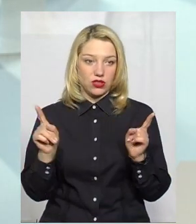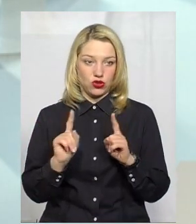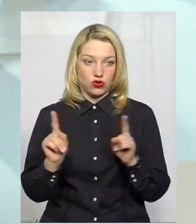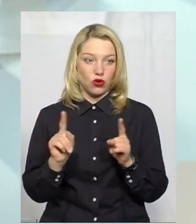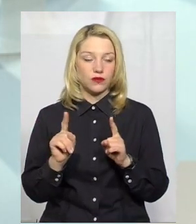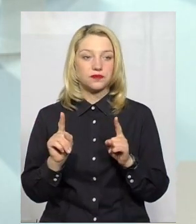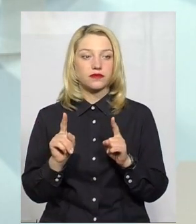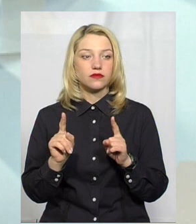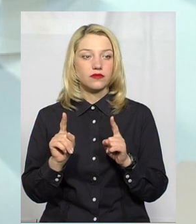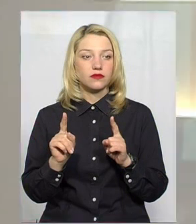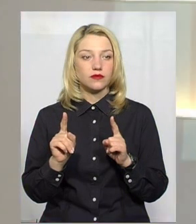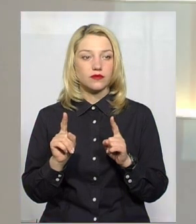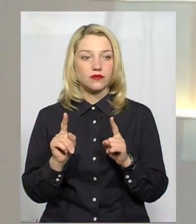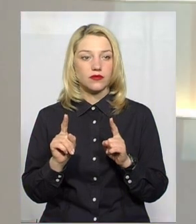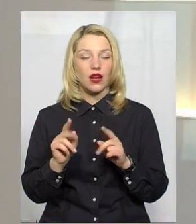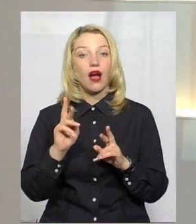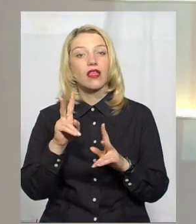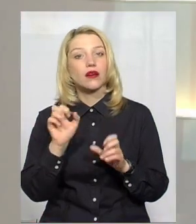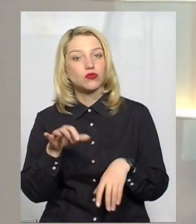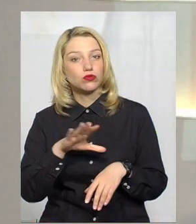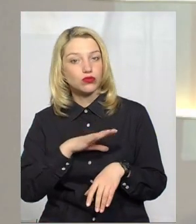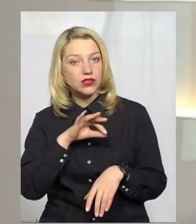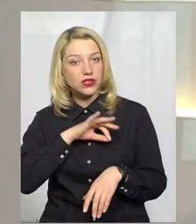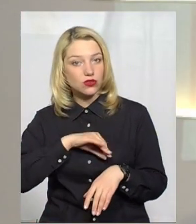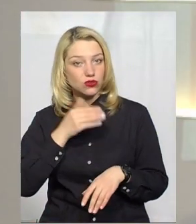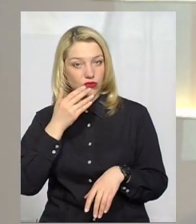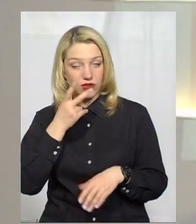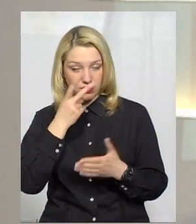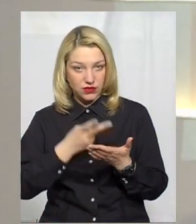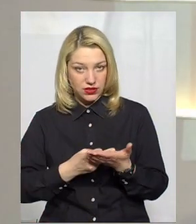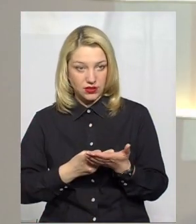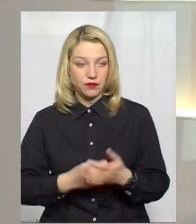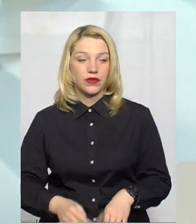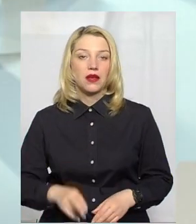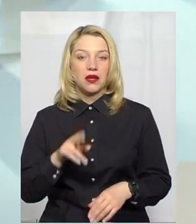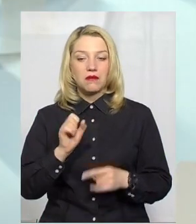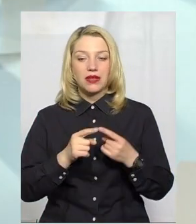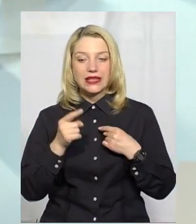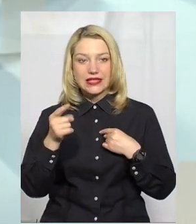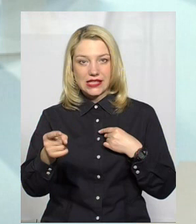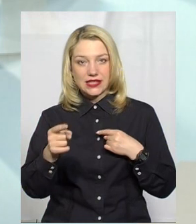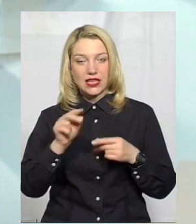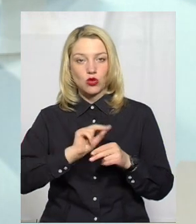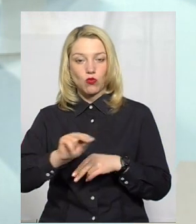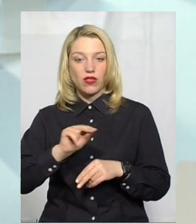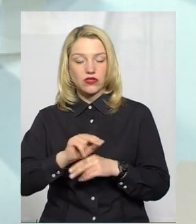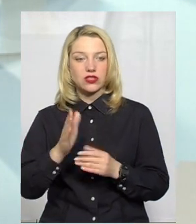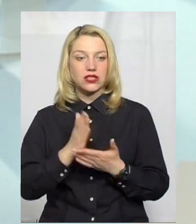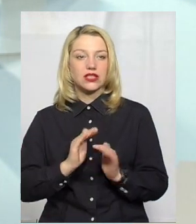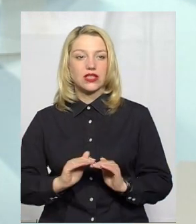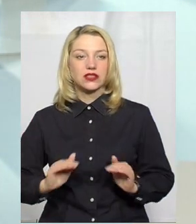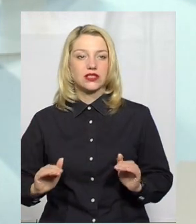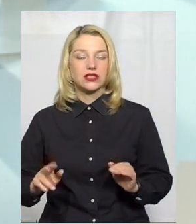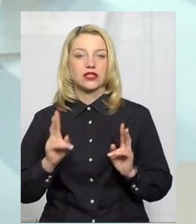Як він може бути застосований? Дивіться, при дистанційному навчанні є ж діти,